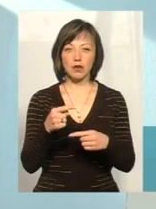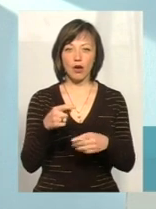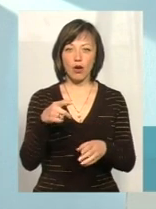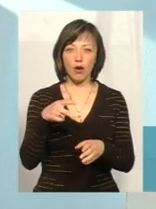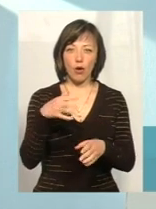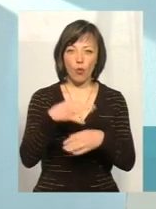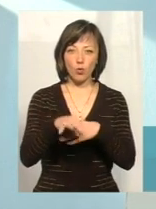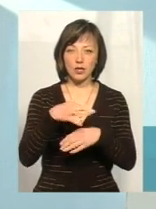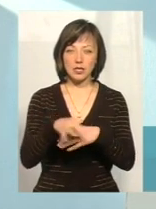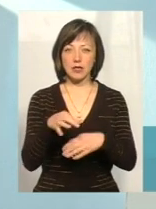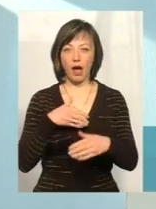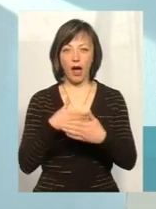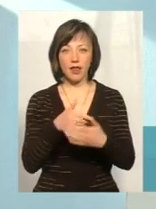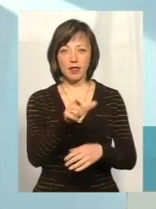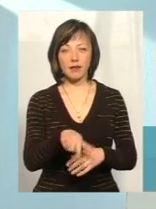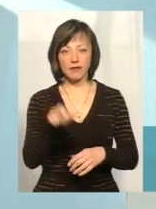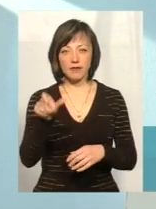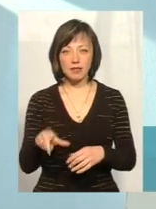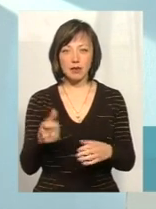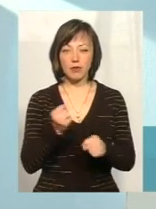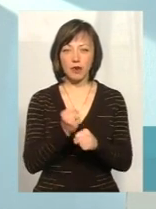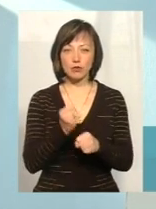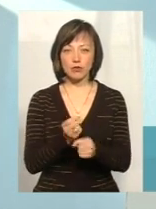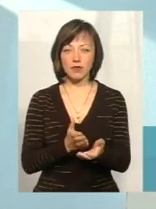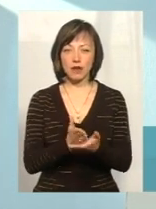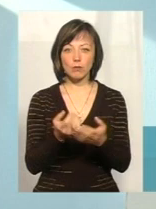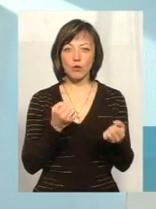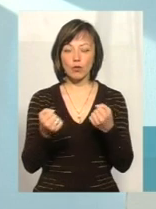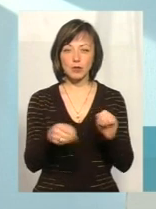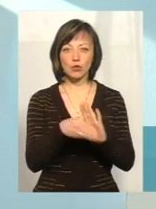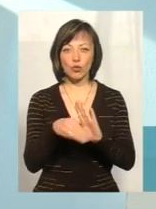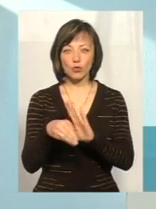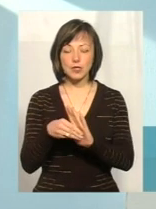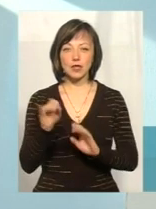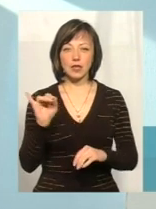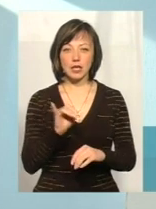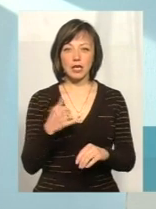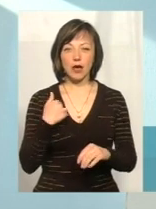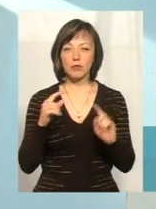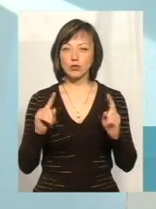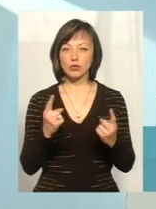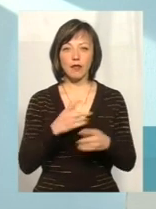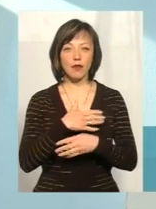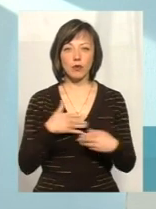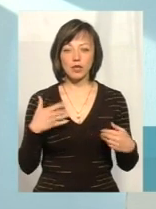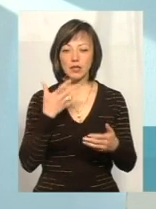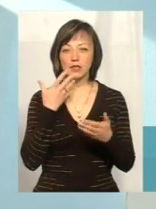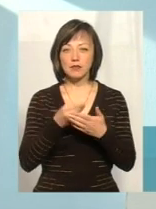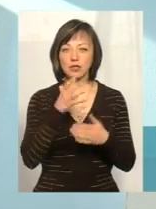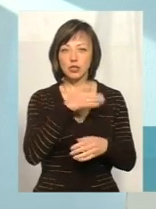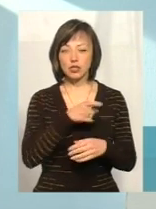активістів, активних, і саме які працюють в напрямку боротьби з корупцією. І я б дуже не хотіла свій час